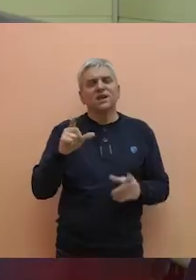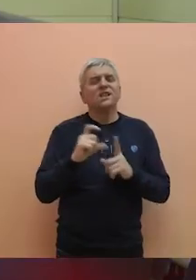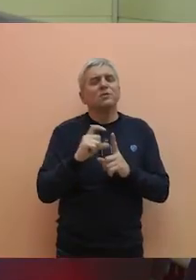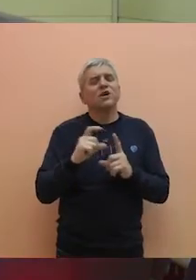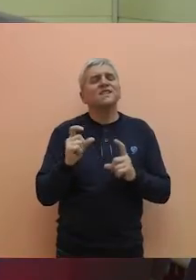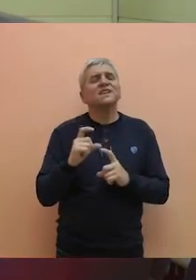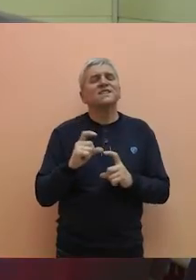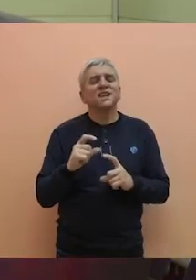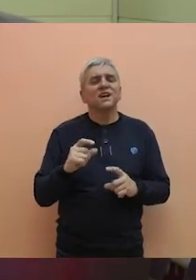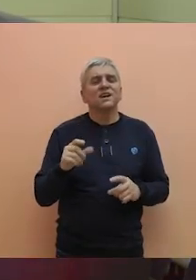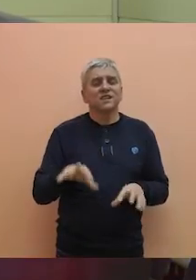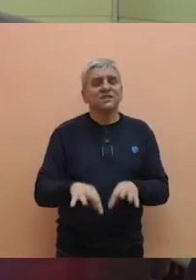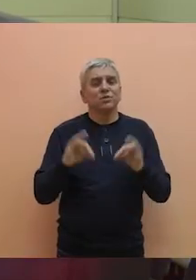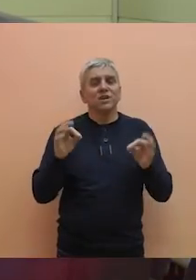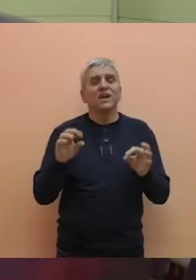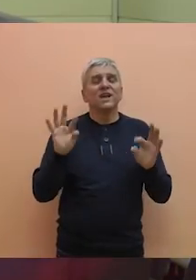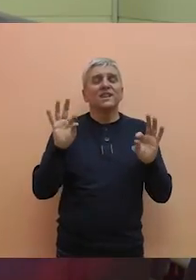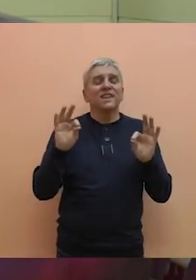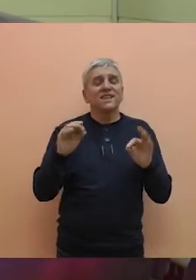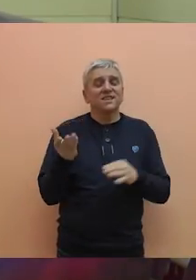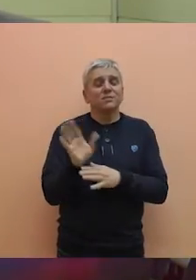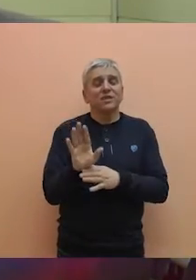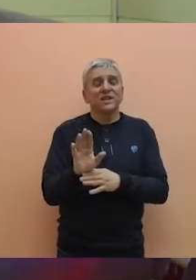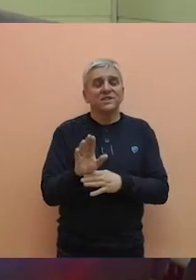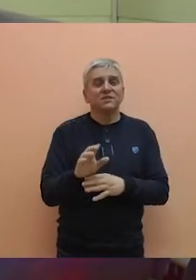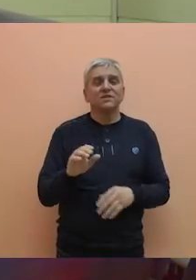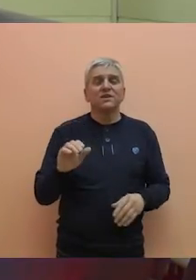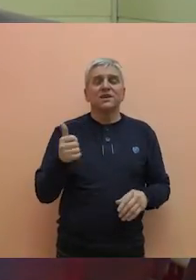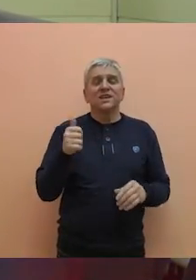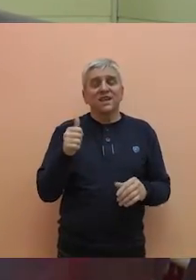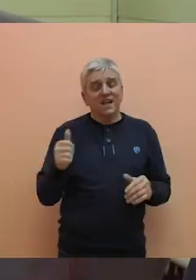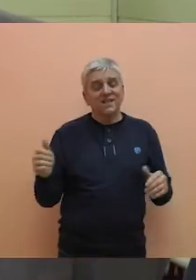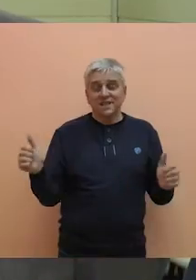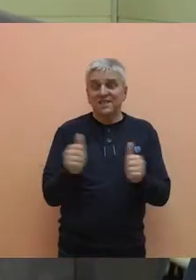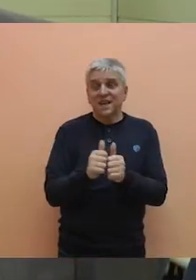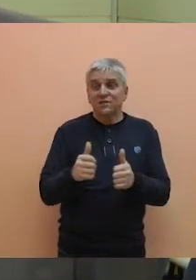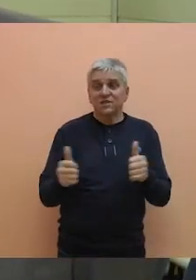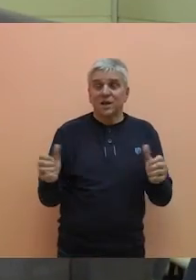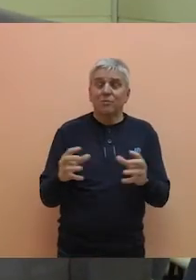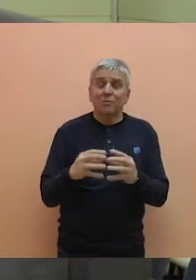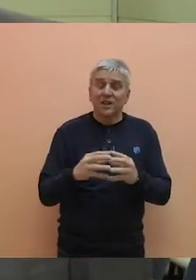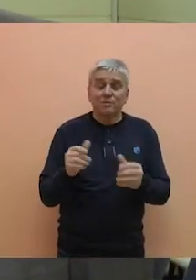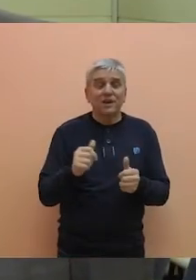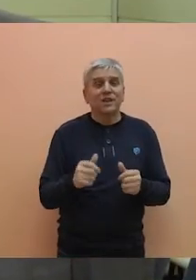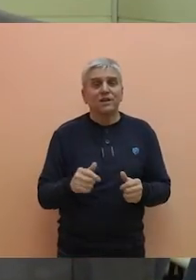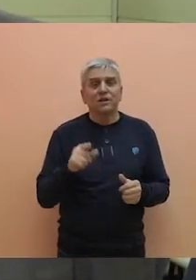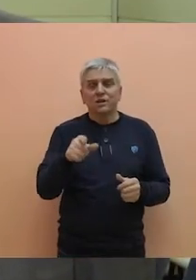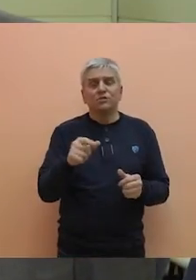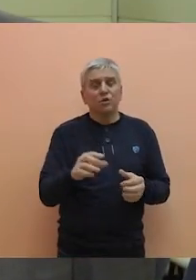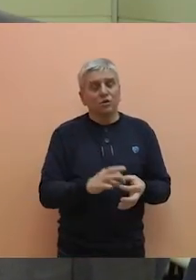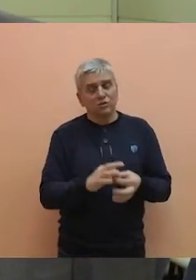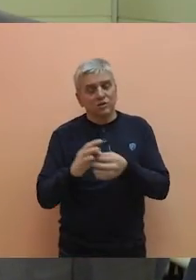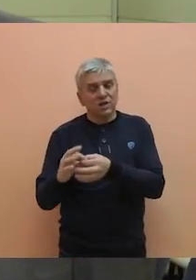stranka usvojila 10 mandata na izborima 2012. godine, 11 sa koalicijenim partnerom i da nas eto tokom